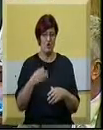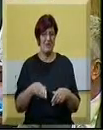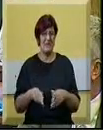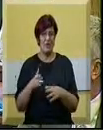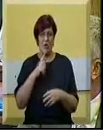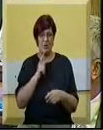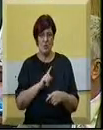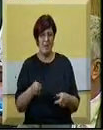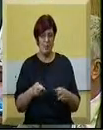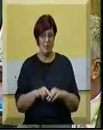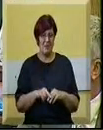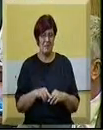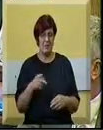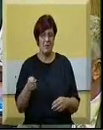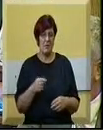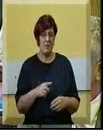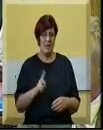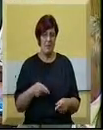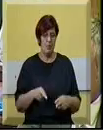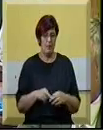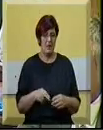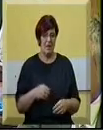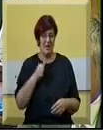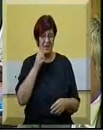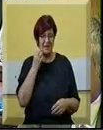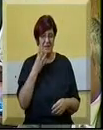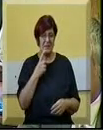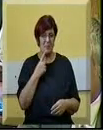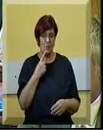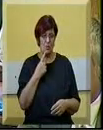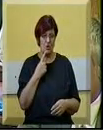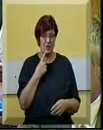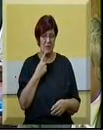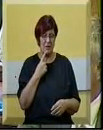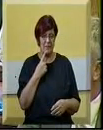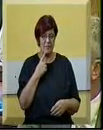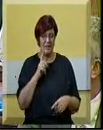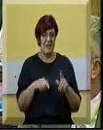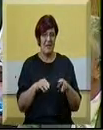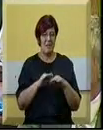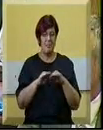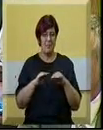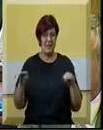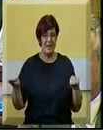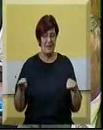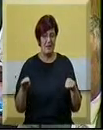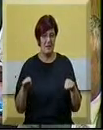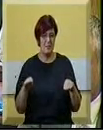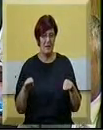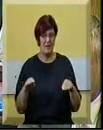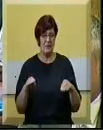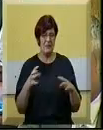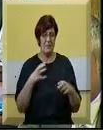koje su nepomirljivi, ili bar njima nepomirljivi, i kada se pokušava nekim paralelnim simbolima